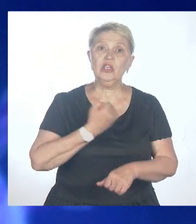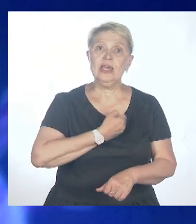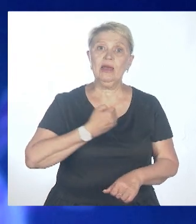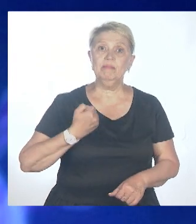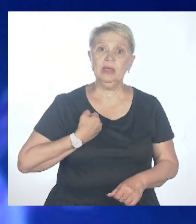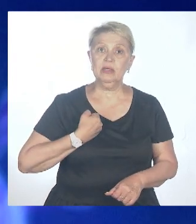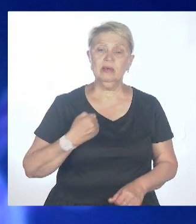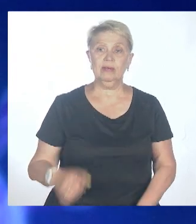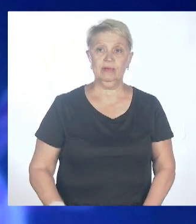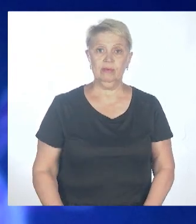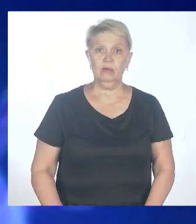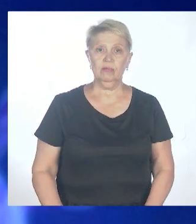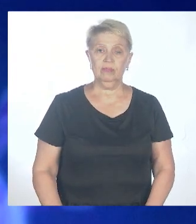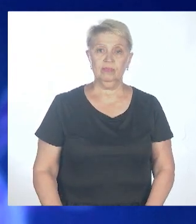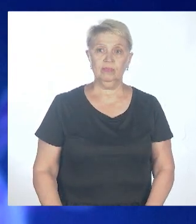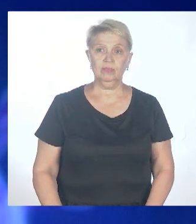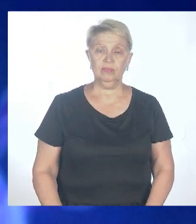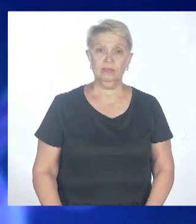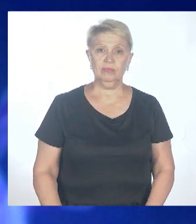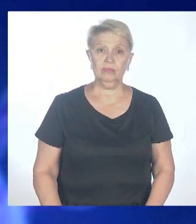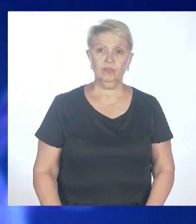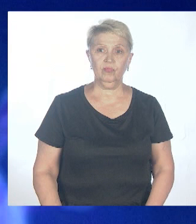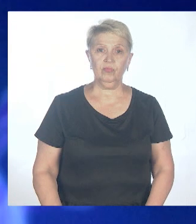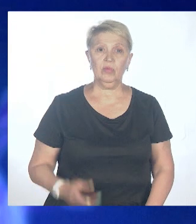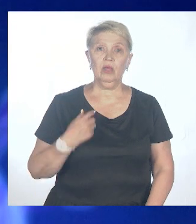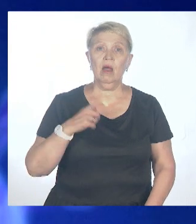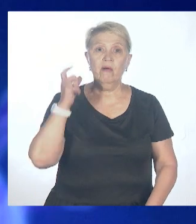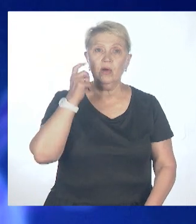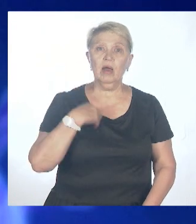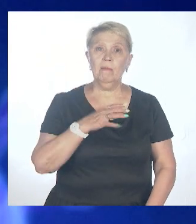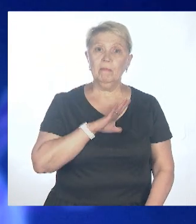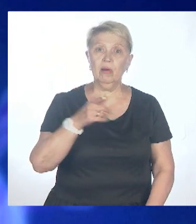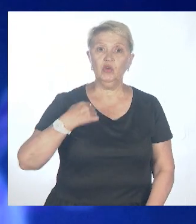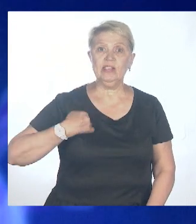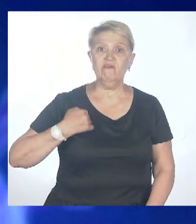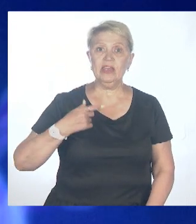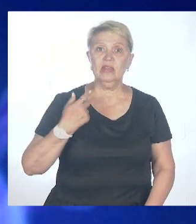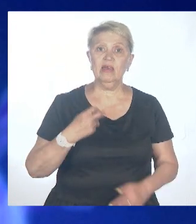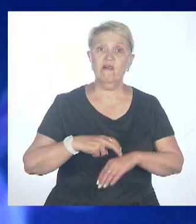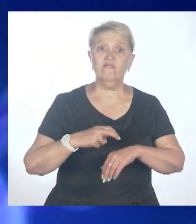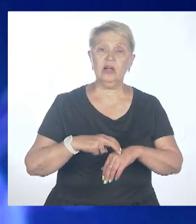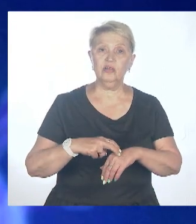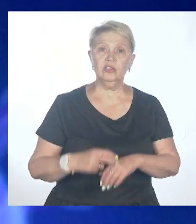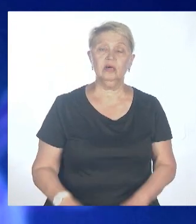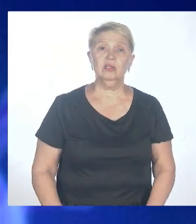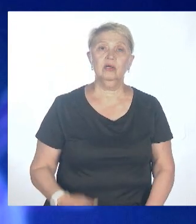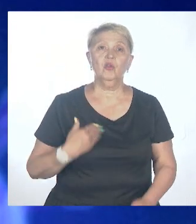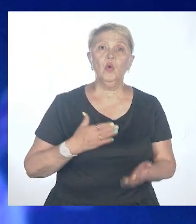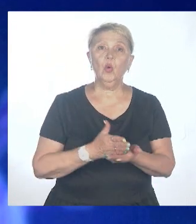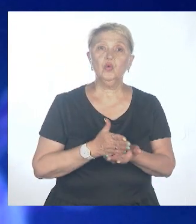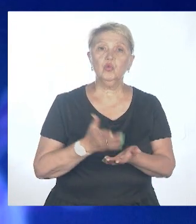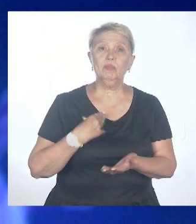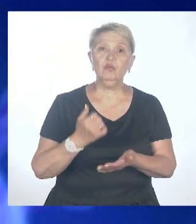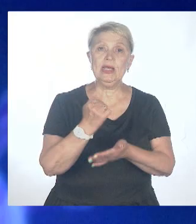токсиколог, что важное было на вашей лекции по этой теме в Хабаровске, военный врач, подполковник медицинской службы запаса